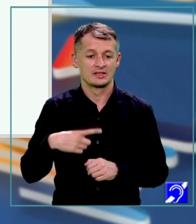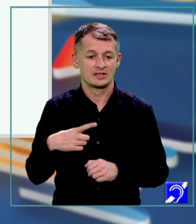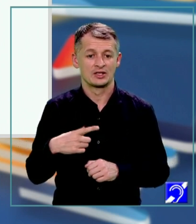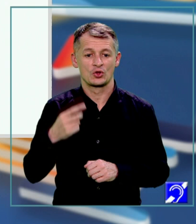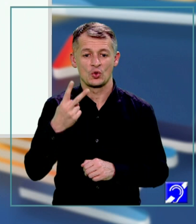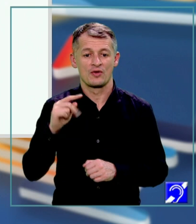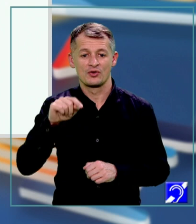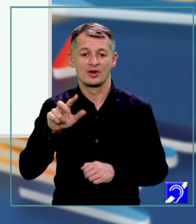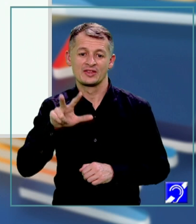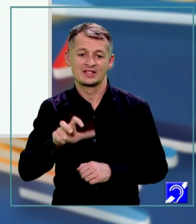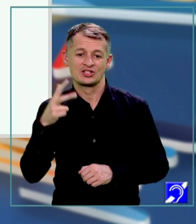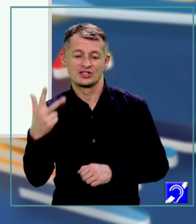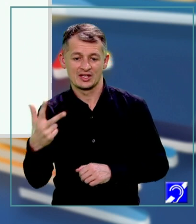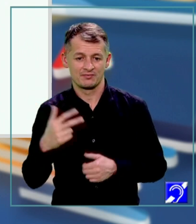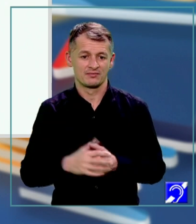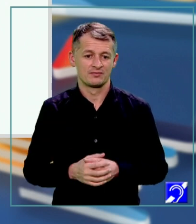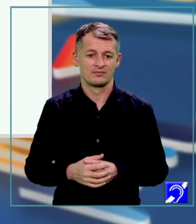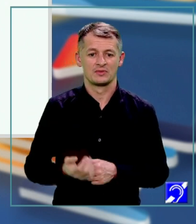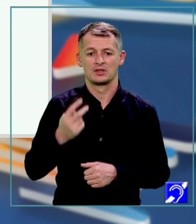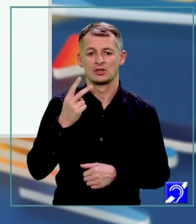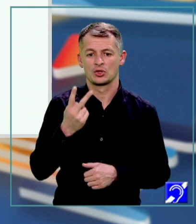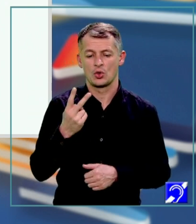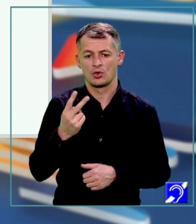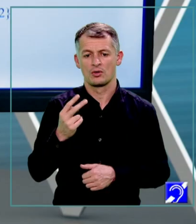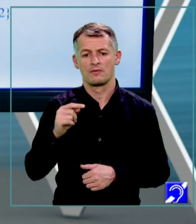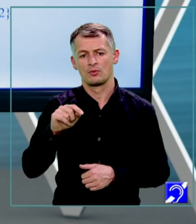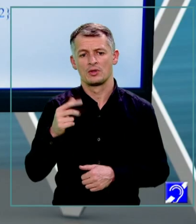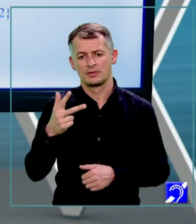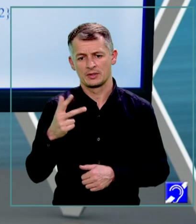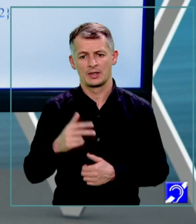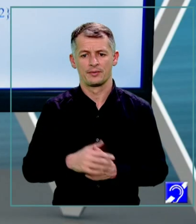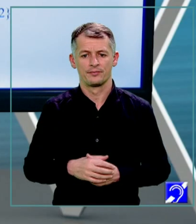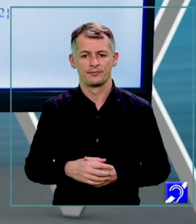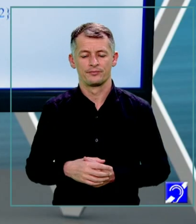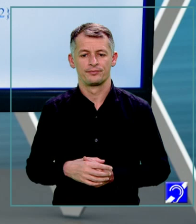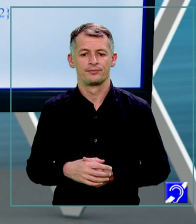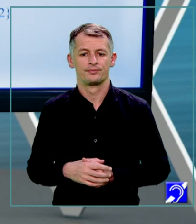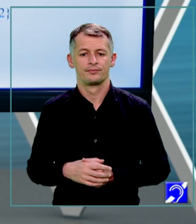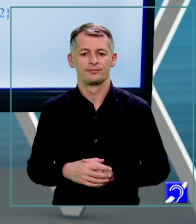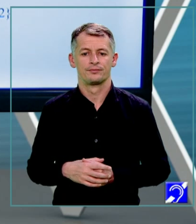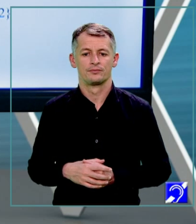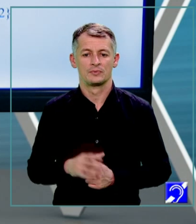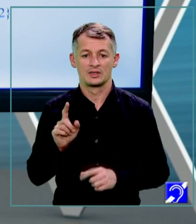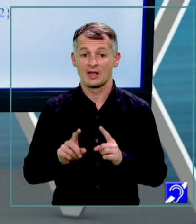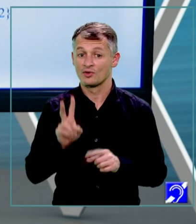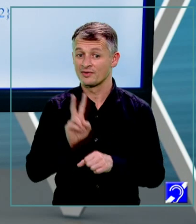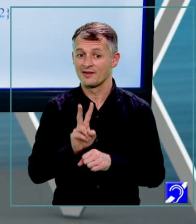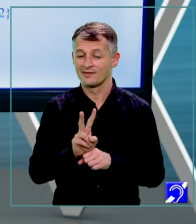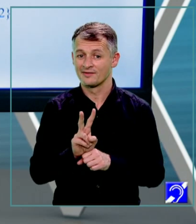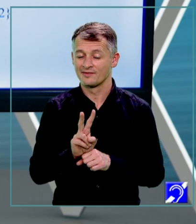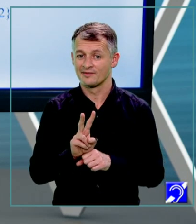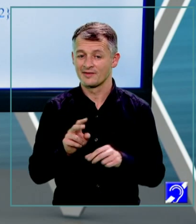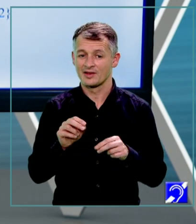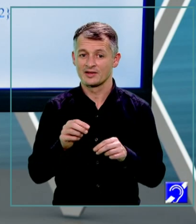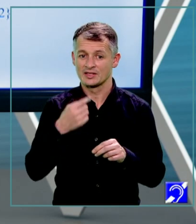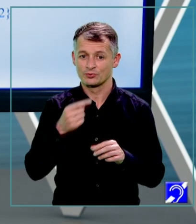2,33. Practic este 2,3 în perioadă. Dacă ați fost atenți la enunț, ni se cerea să rezolvăm